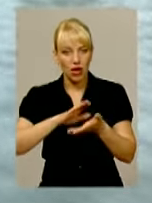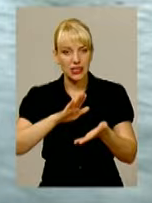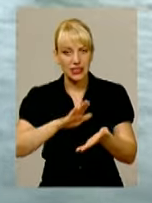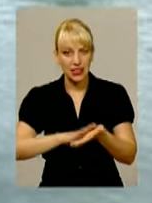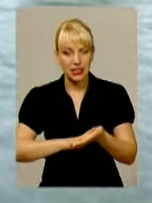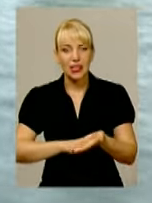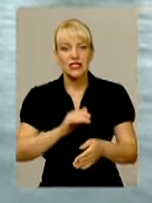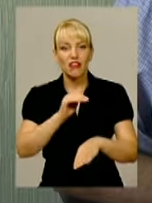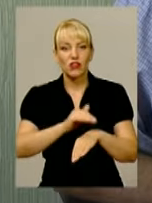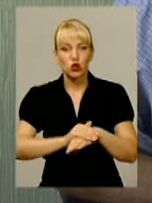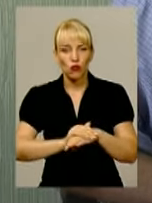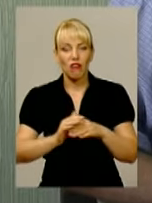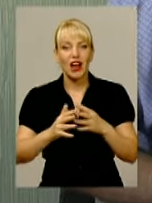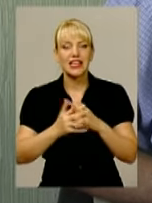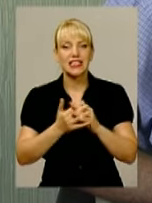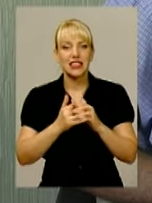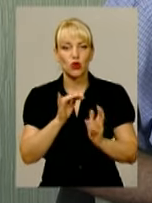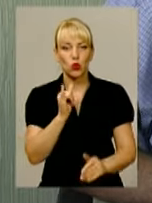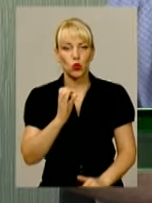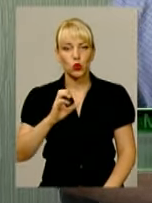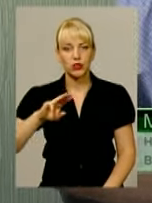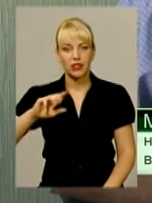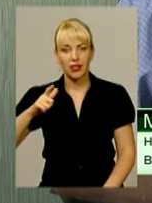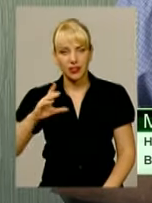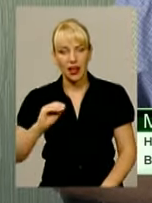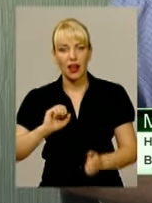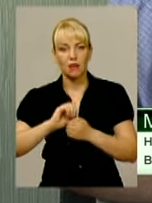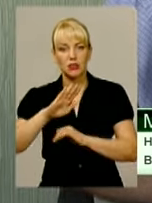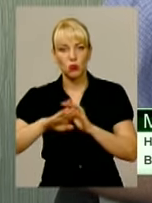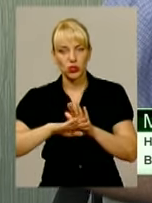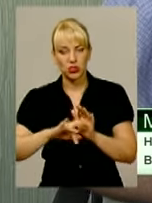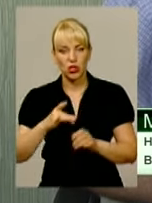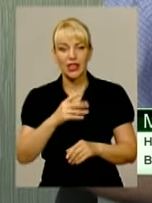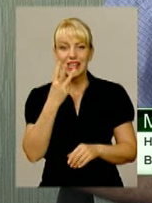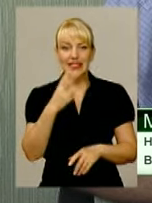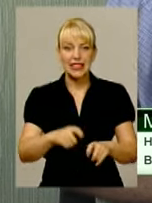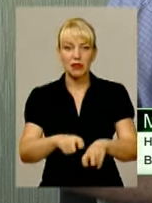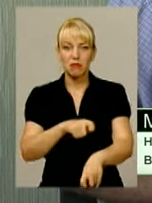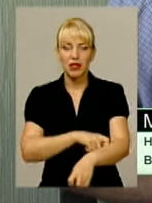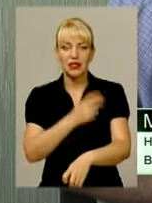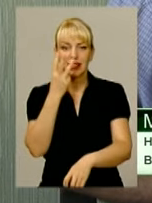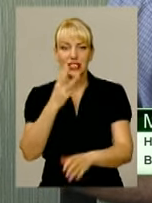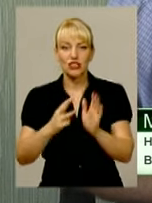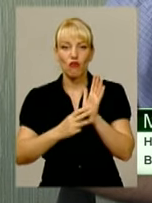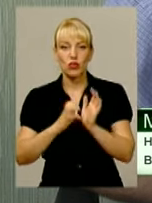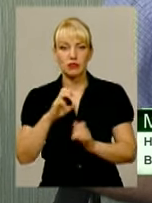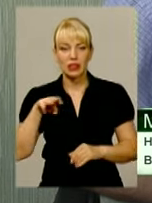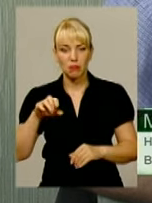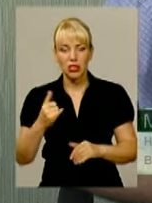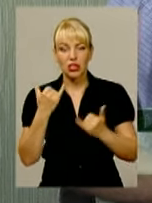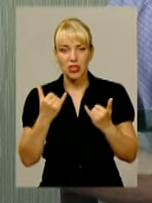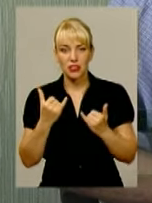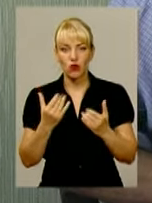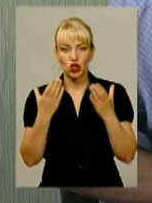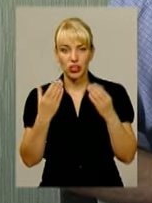Кам'янець-Подільського району. Там вже майже 3 метри 38 сантиметрів на сьогоднішній день нижче